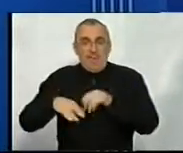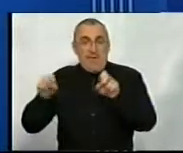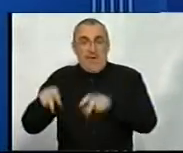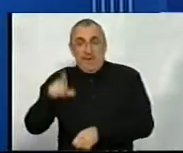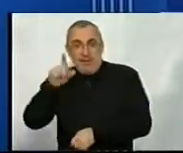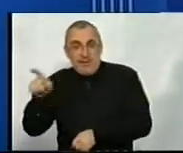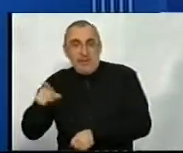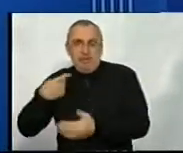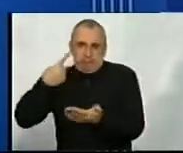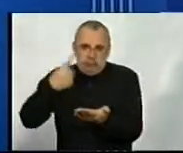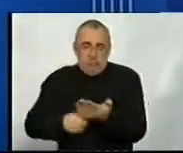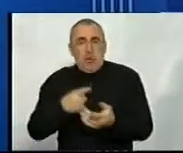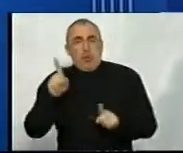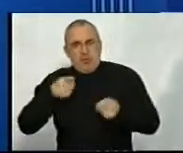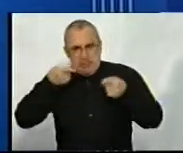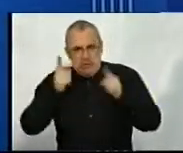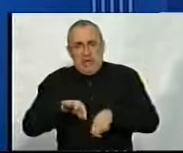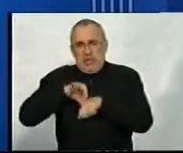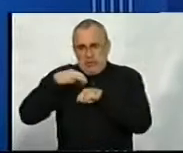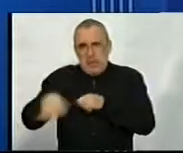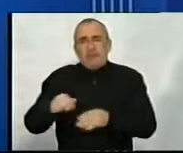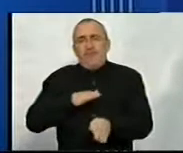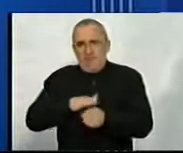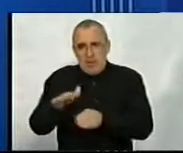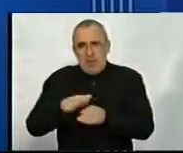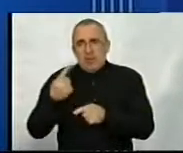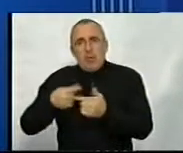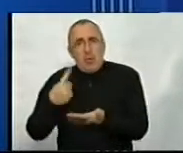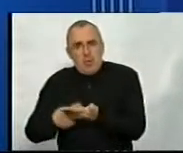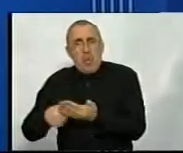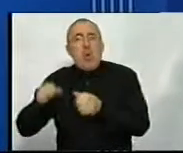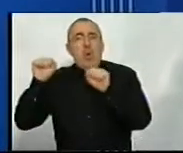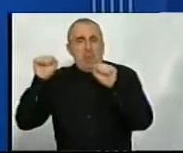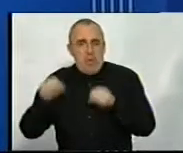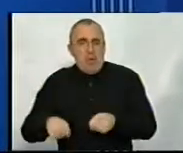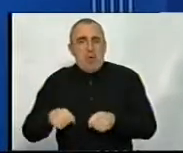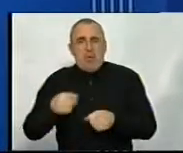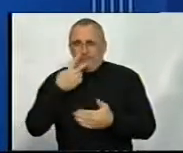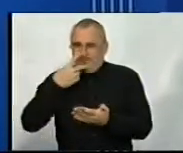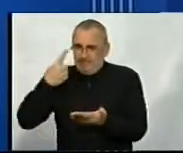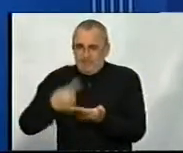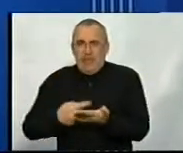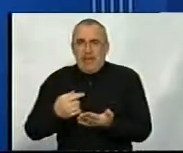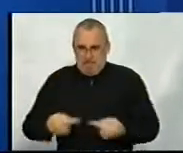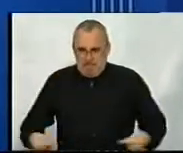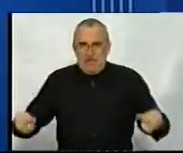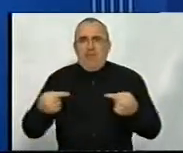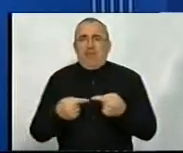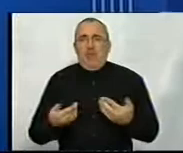свідчити про те, що дійсно насилля відбувається, щоб вона ці докази могла навести і підтвердити.